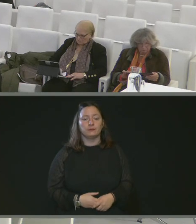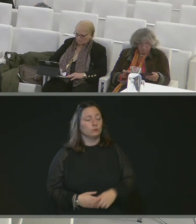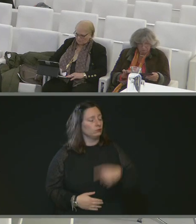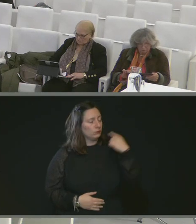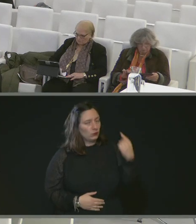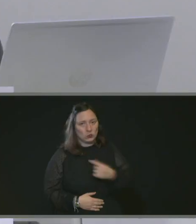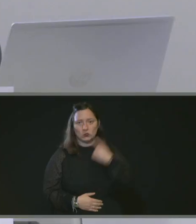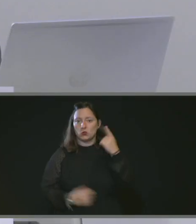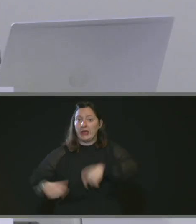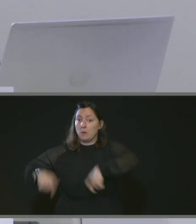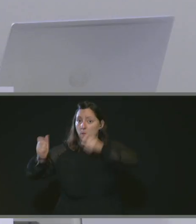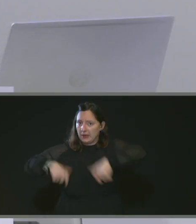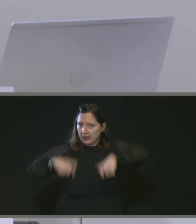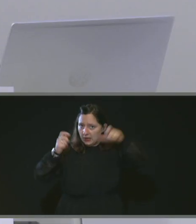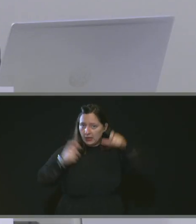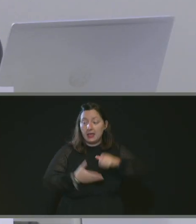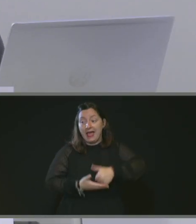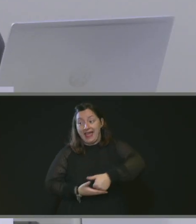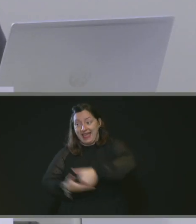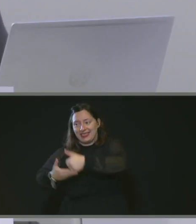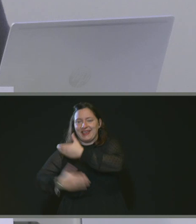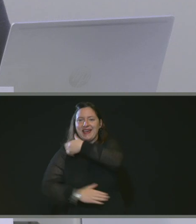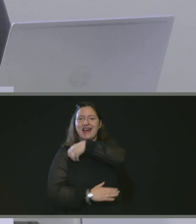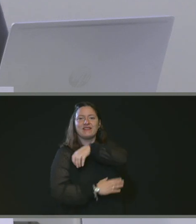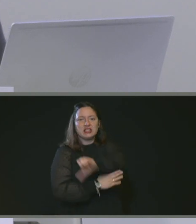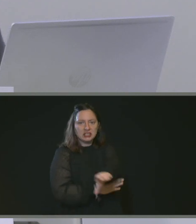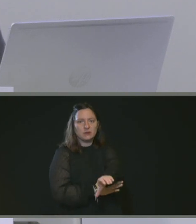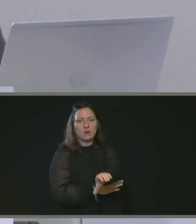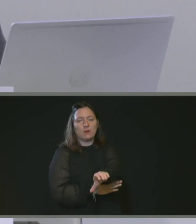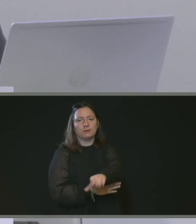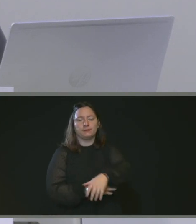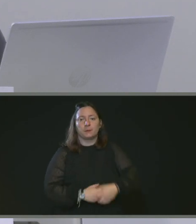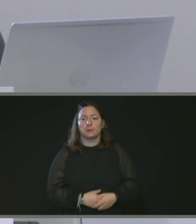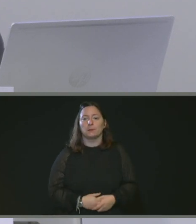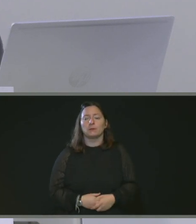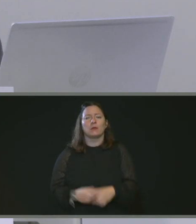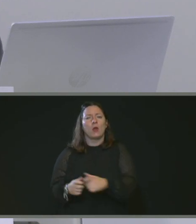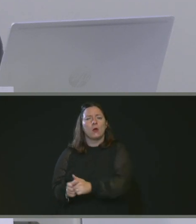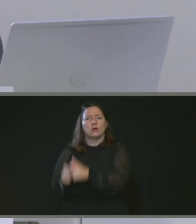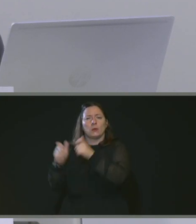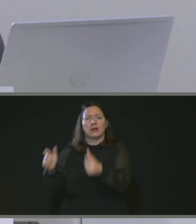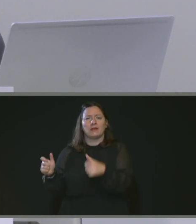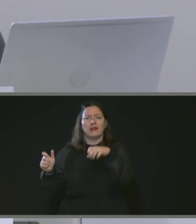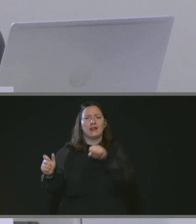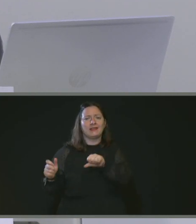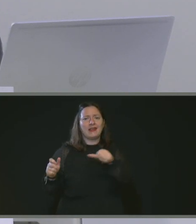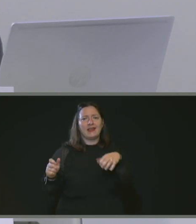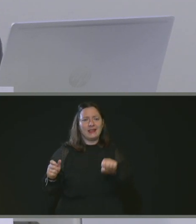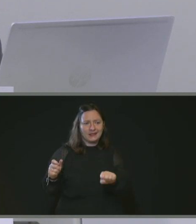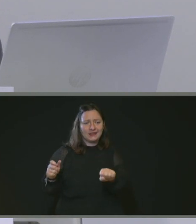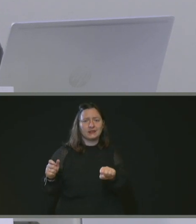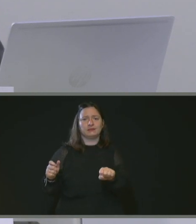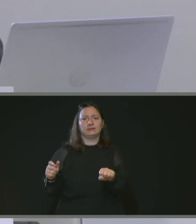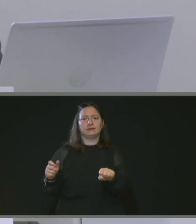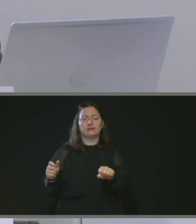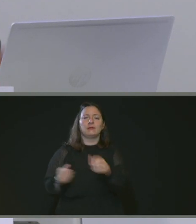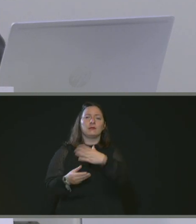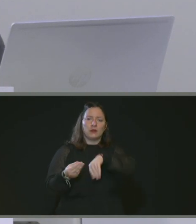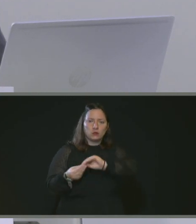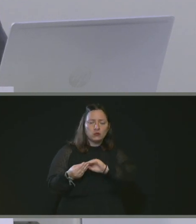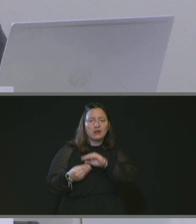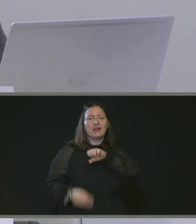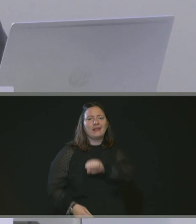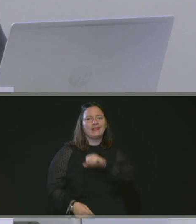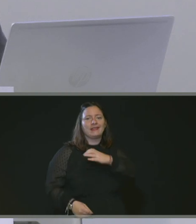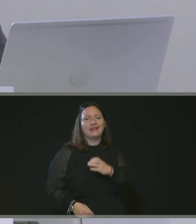Immobilier, sur l'aide à l'investissement des entreprises, pour l'entreprise SAS rempliplast et SCI Regent, donc